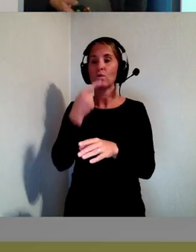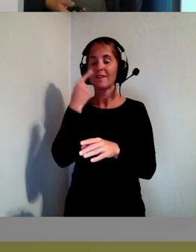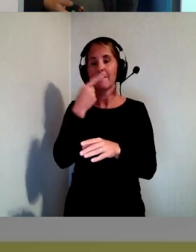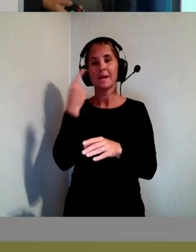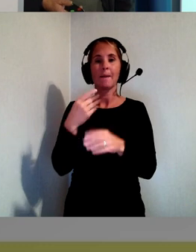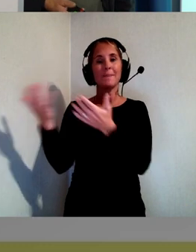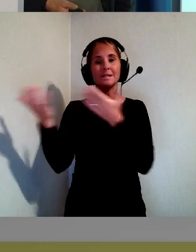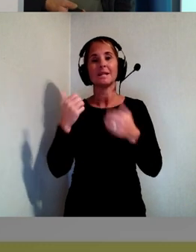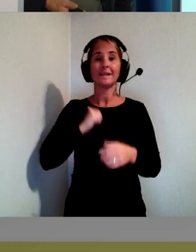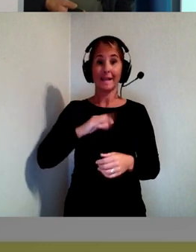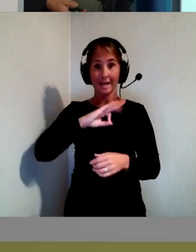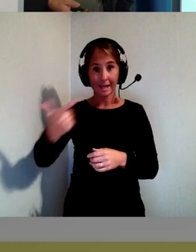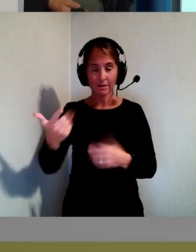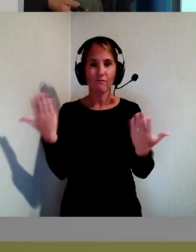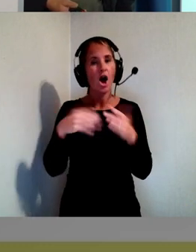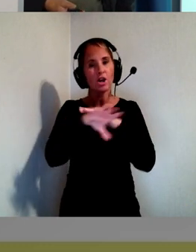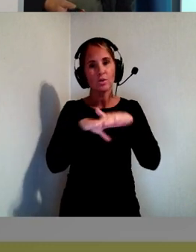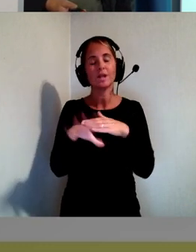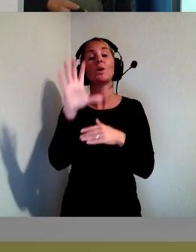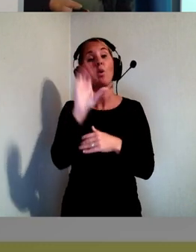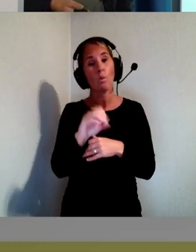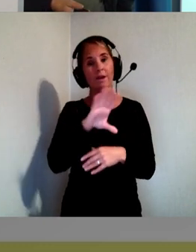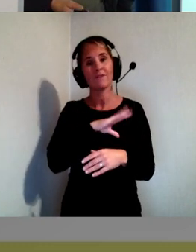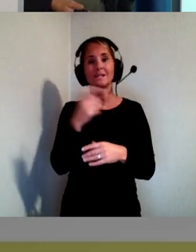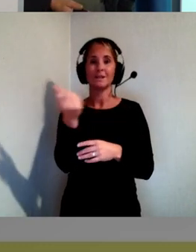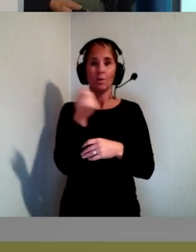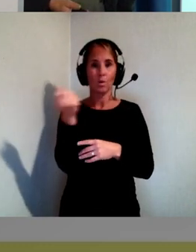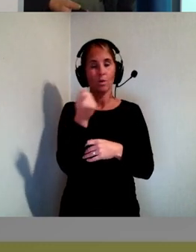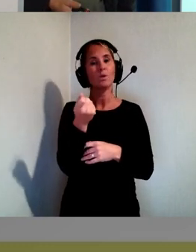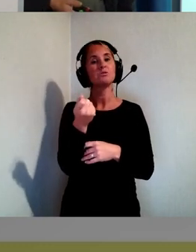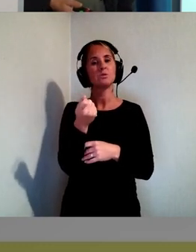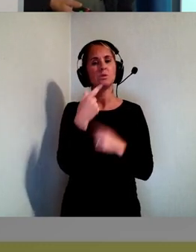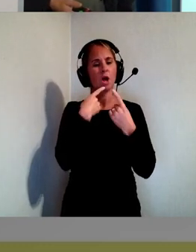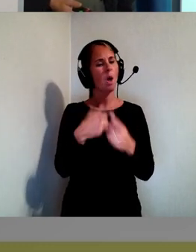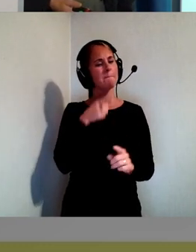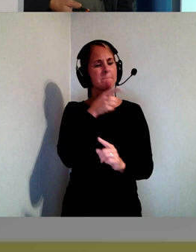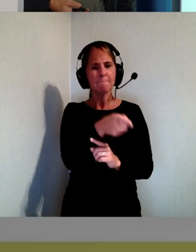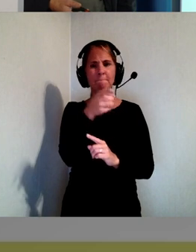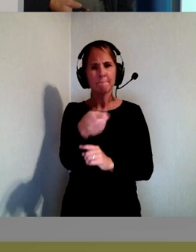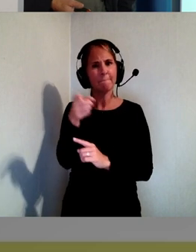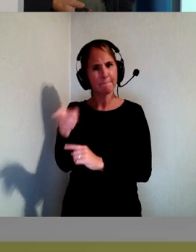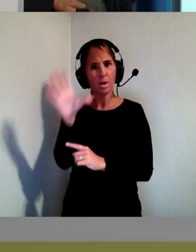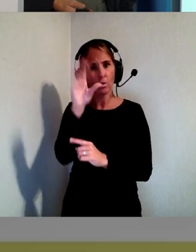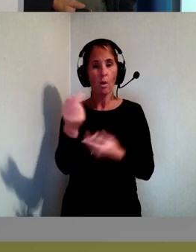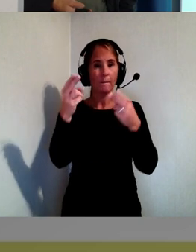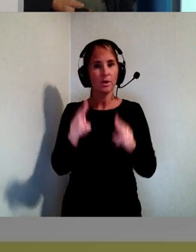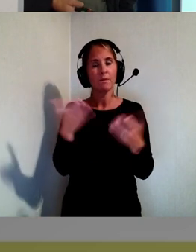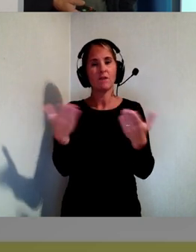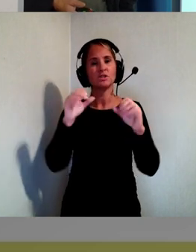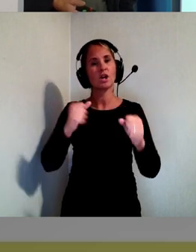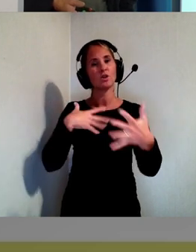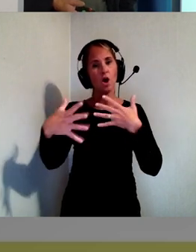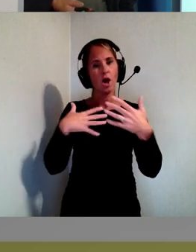på? Jo, den bygger på att det finns någonting att peka på när man bedömer vad som ska göras.